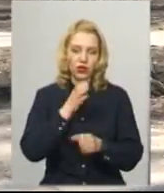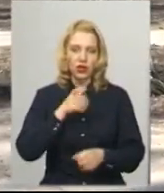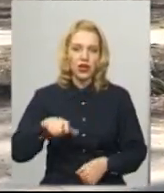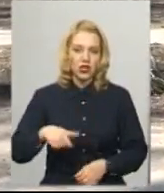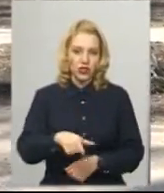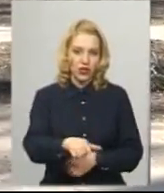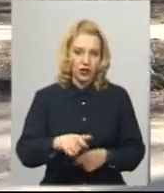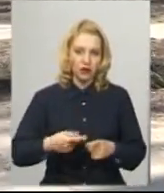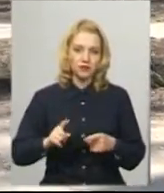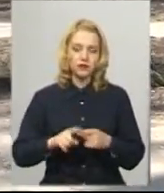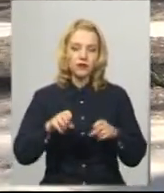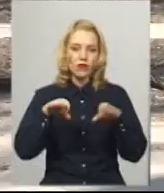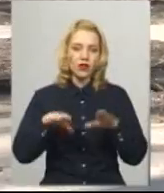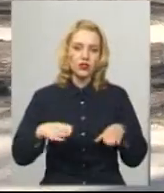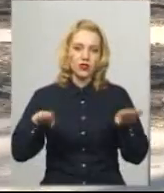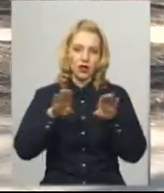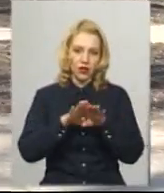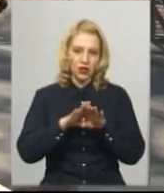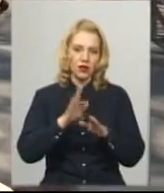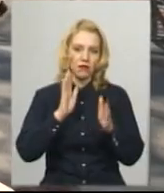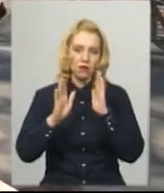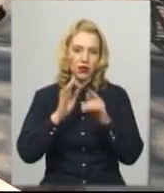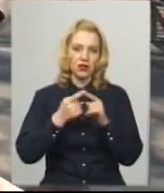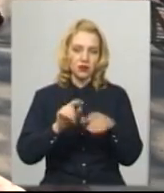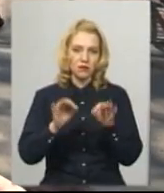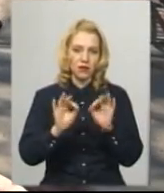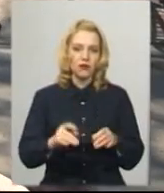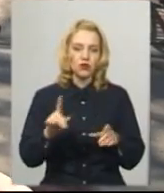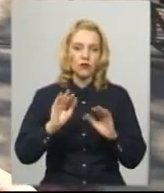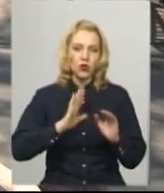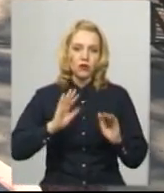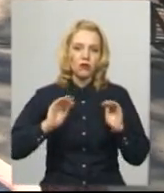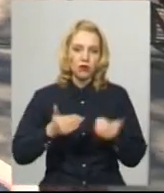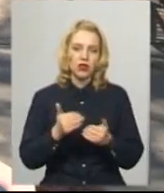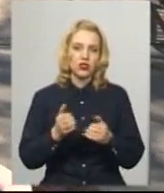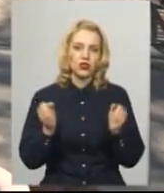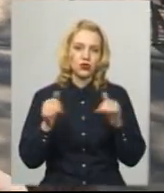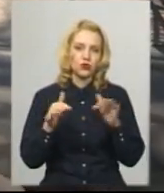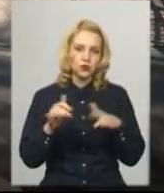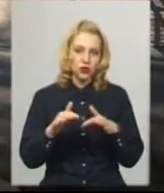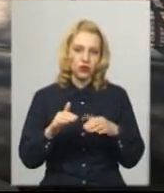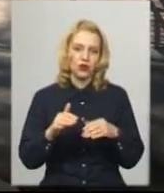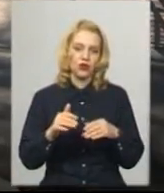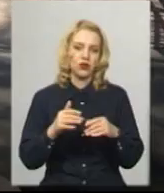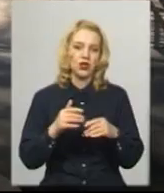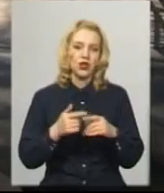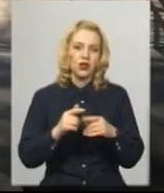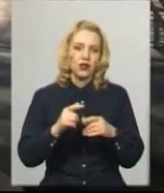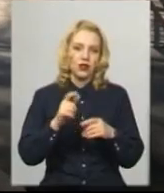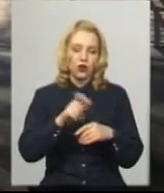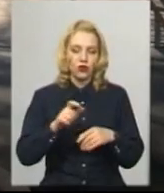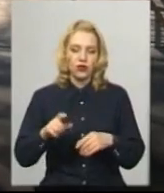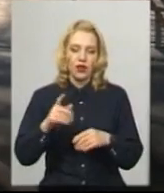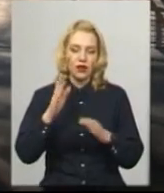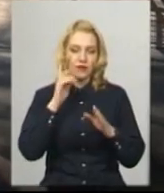дитячих майданчиків під час карантину вважає правильним. Щоб менше скупчення людей було, адже в парку зараз гарна погода, стараюся всі вийти